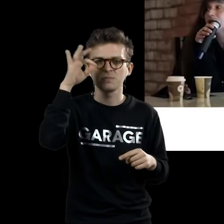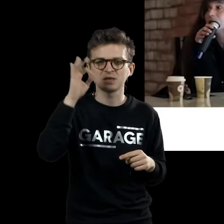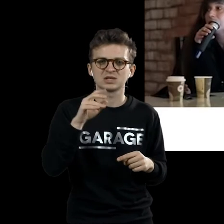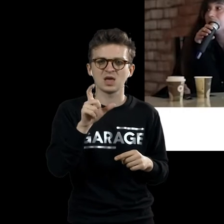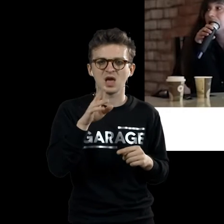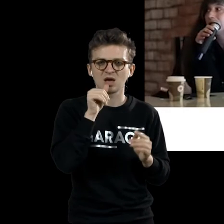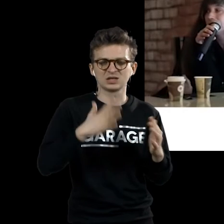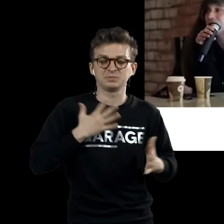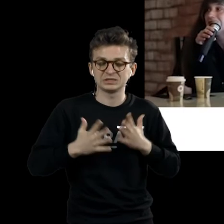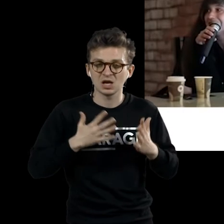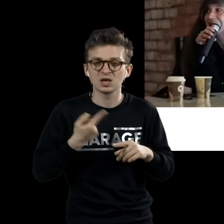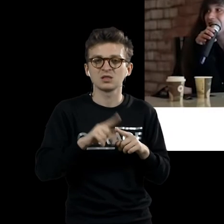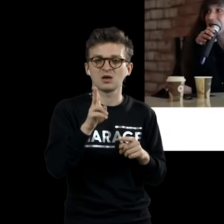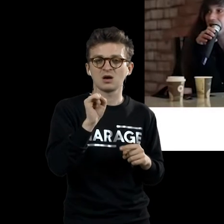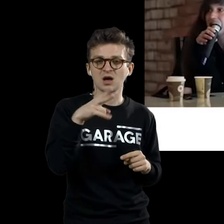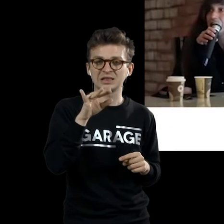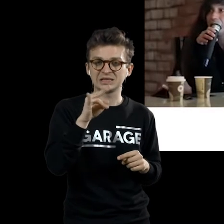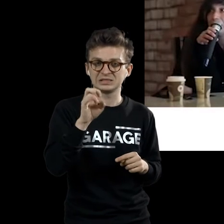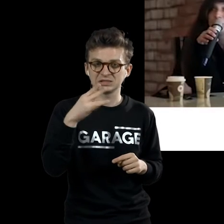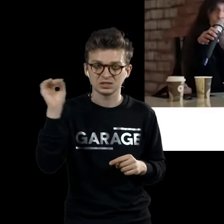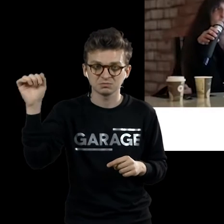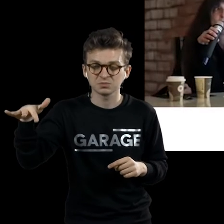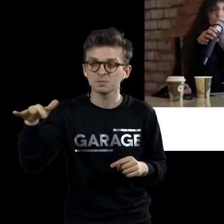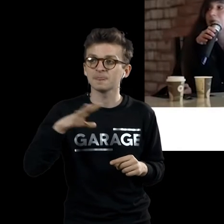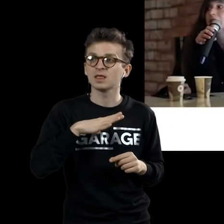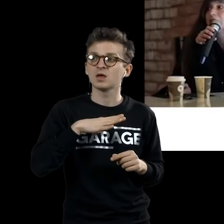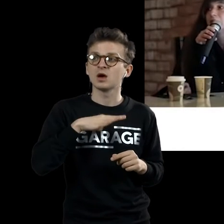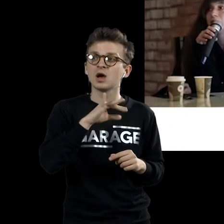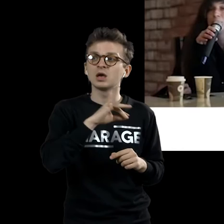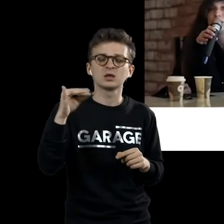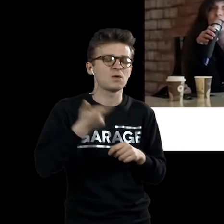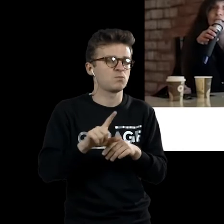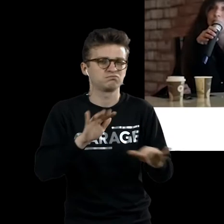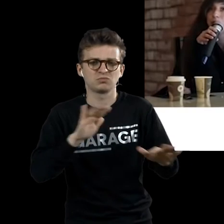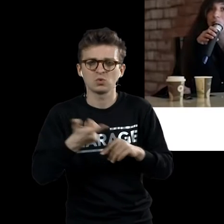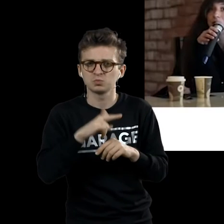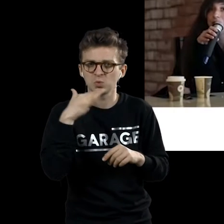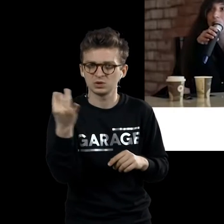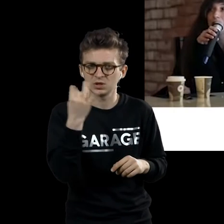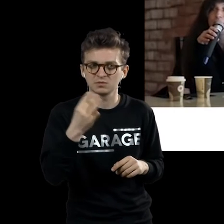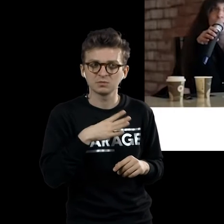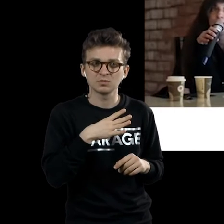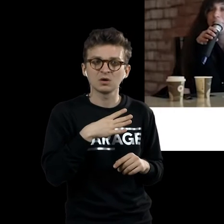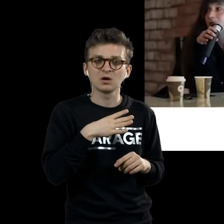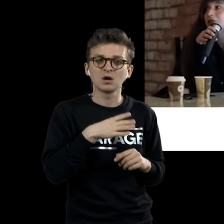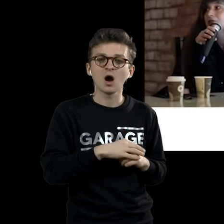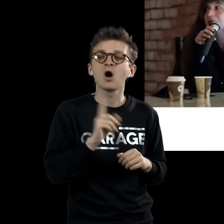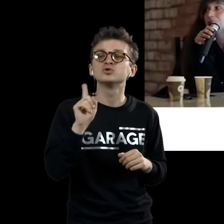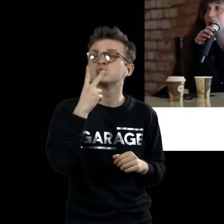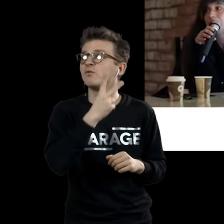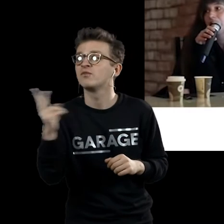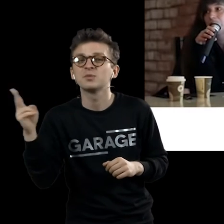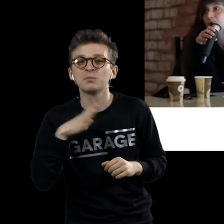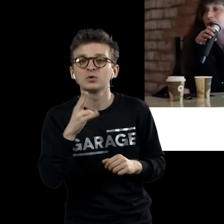Кандинский, который там появляется. И там, в общем, масса всего интересного происходит. Что из этого видел Дюшан, опять-таки, нам